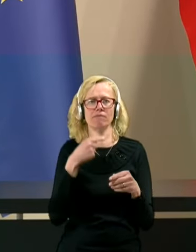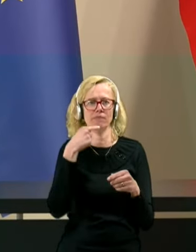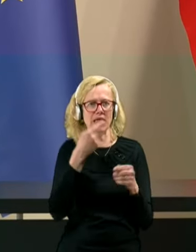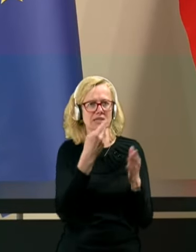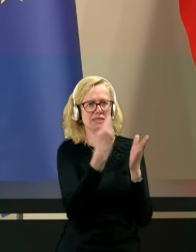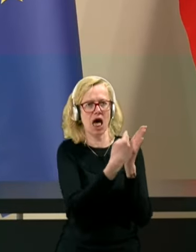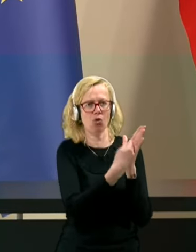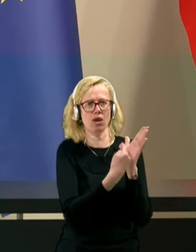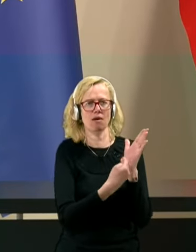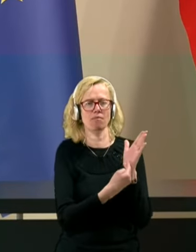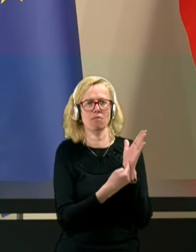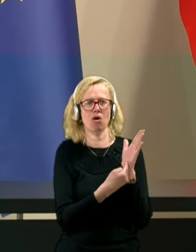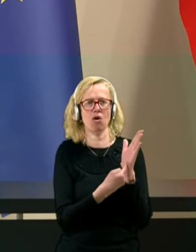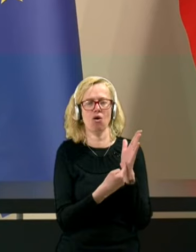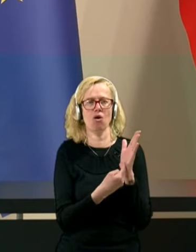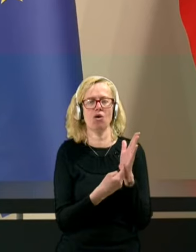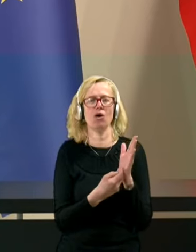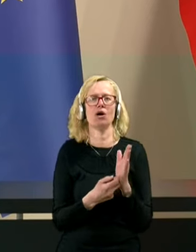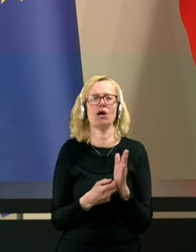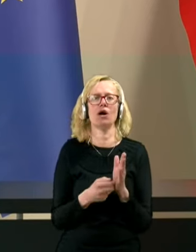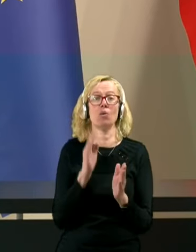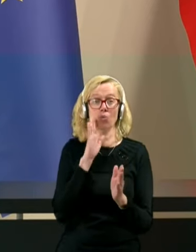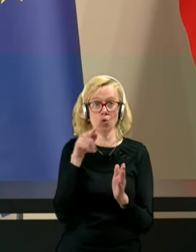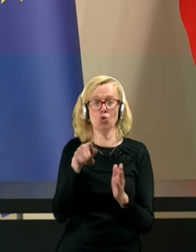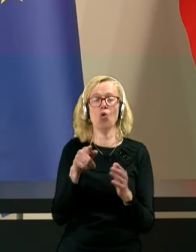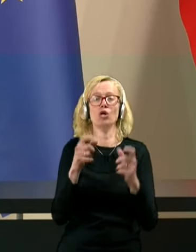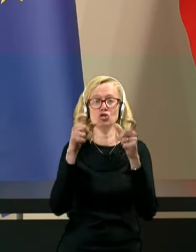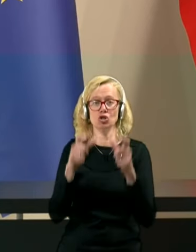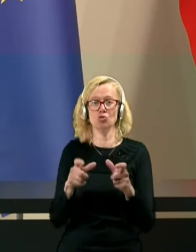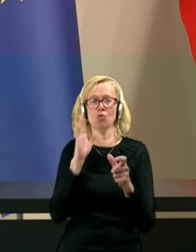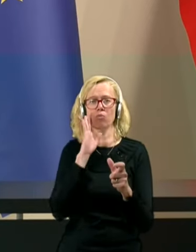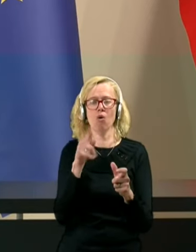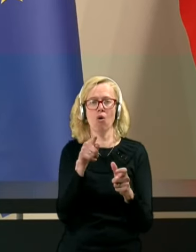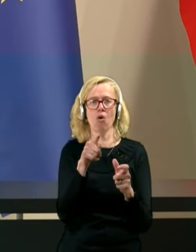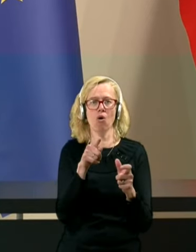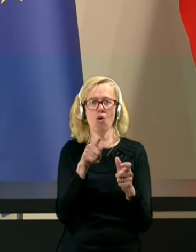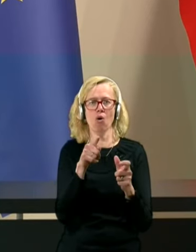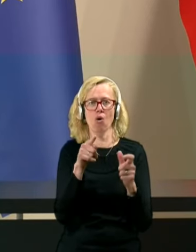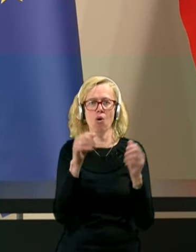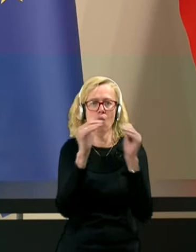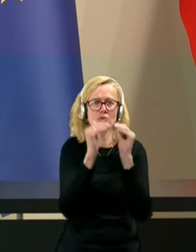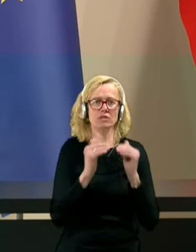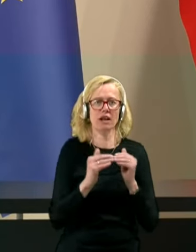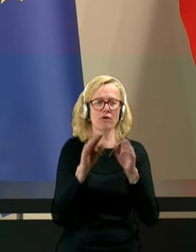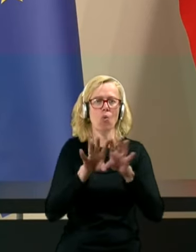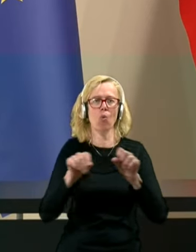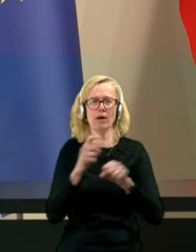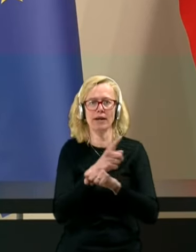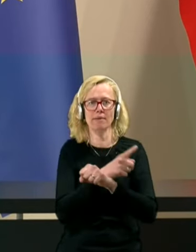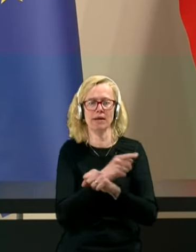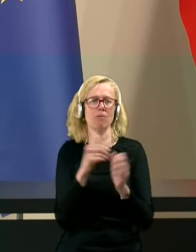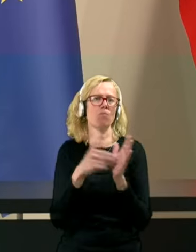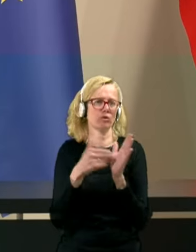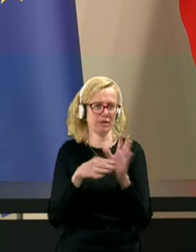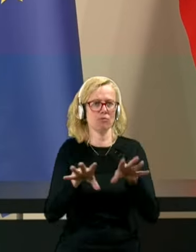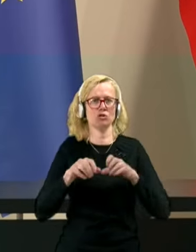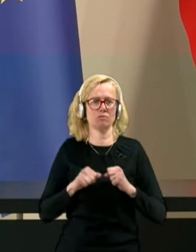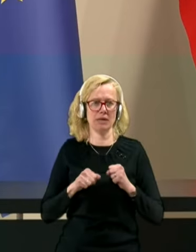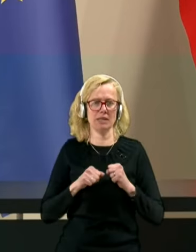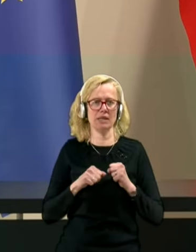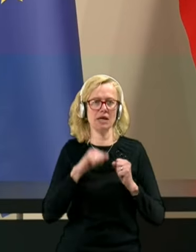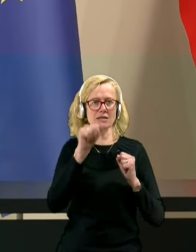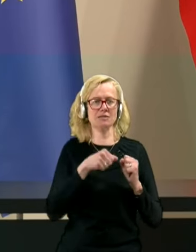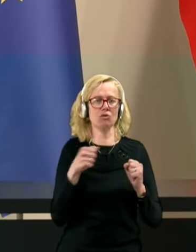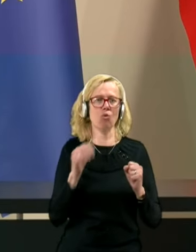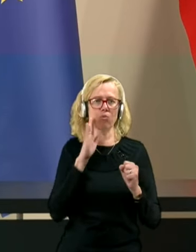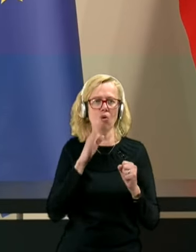bo pa institucija, ki bo horizontalno usklejevala ukrepe, ki jih je potrebno sprejeti za to, da nas bo vedno več